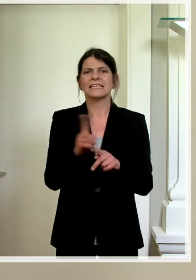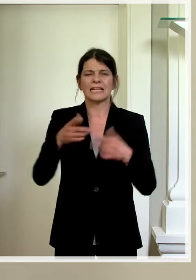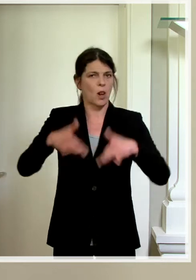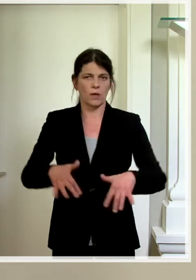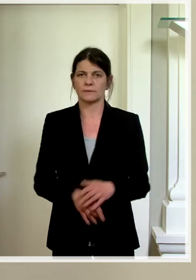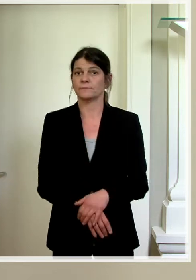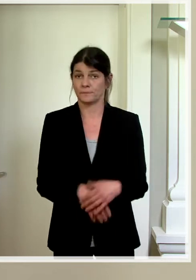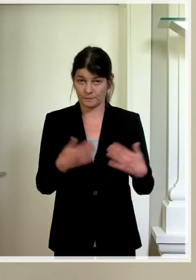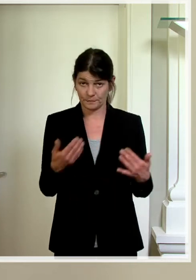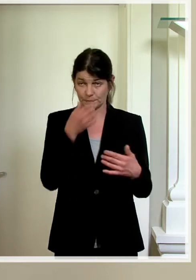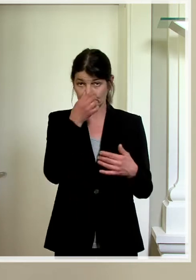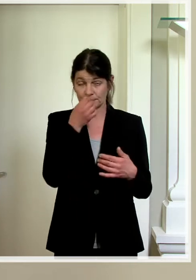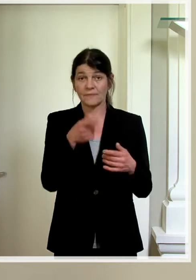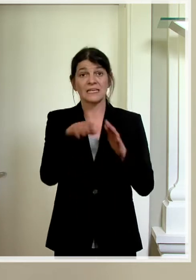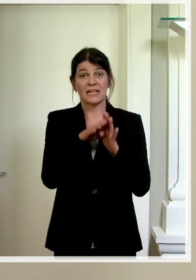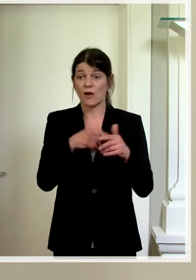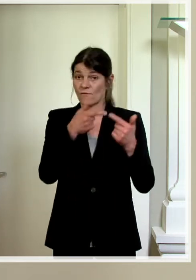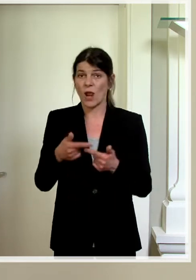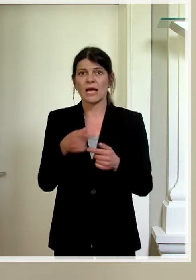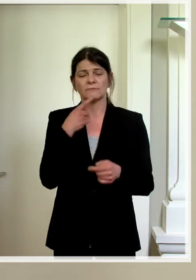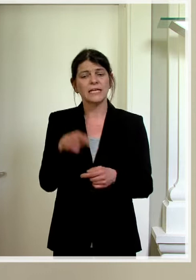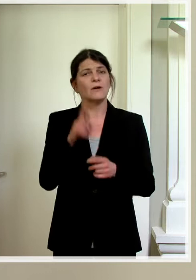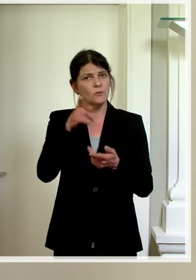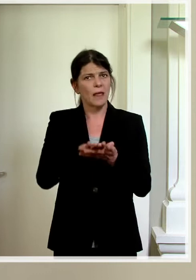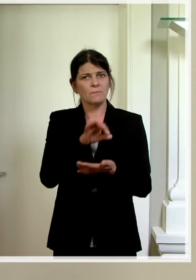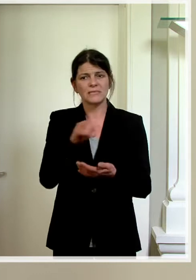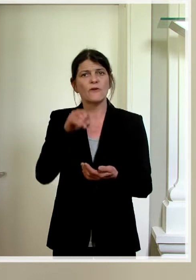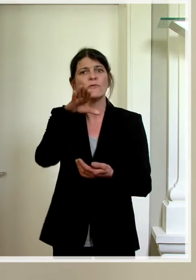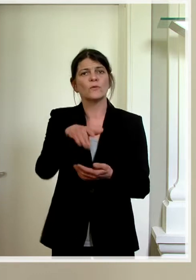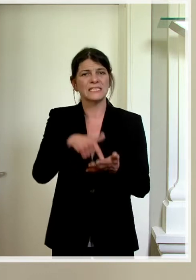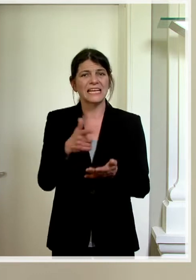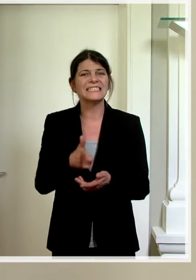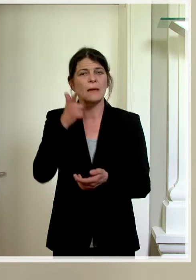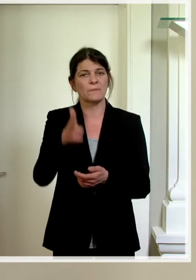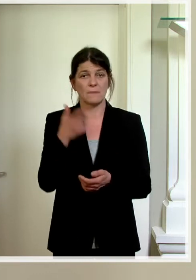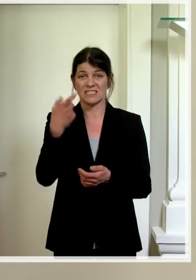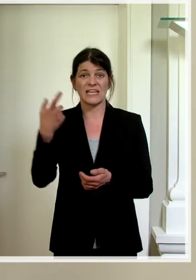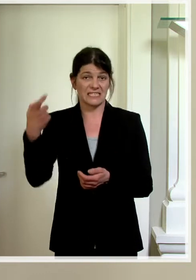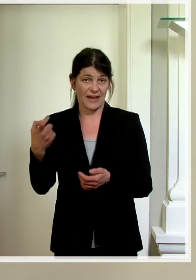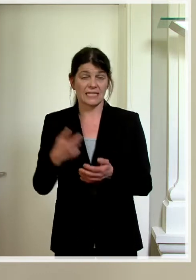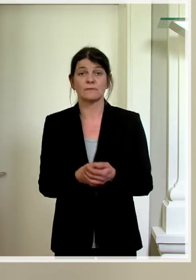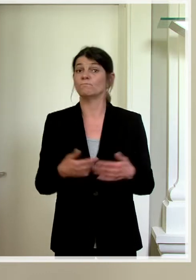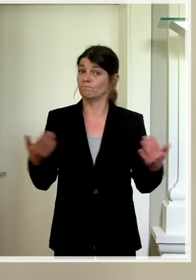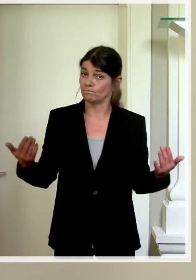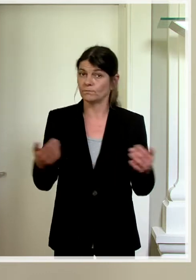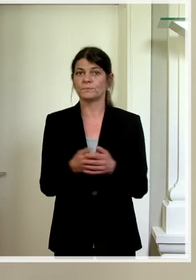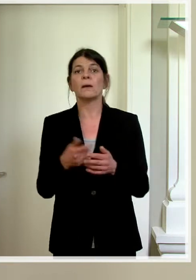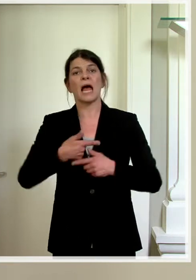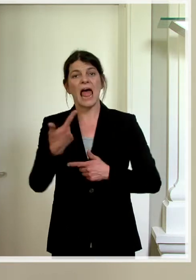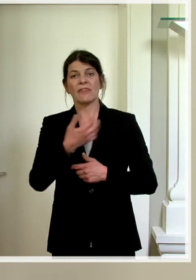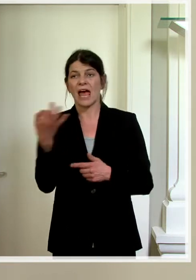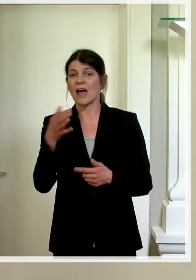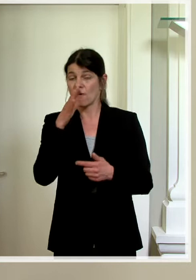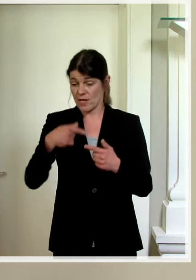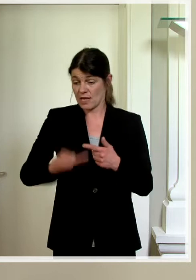Die Gesetzesvorlage sieht eine Geltungsdauer bis 15. September 2020 vor. Wie gesagt, der Landtag wird